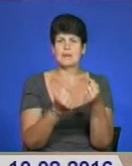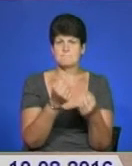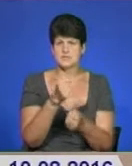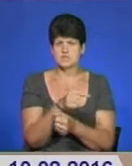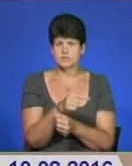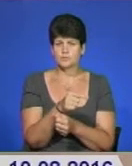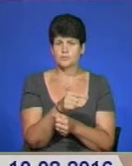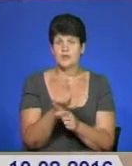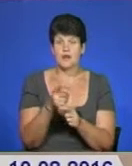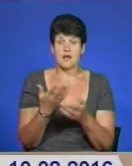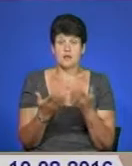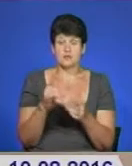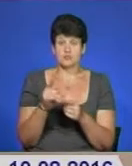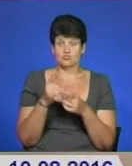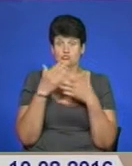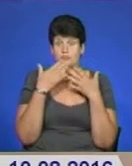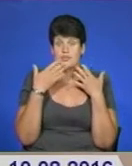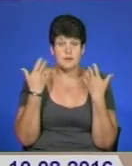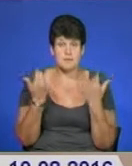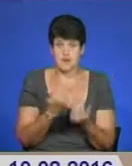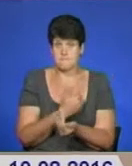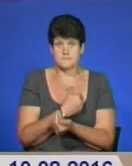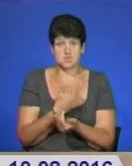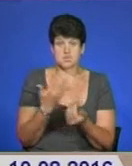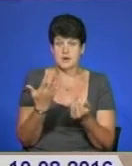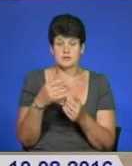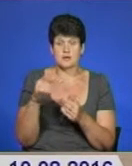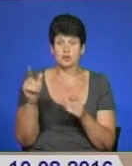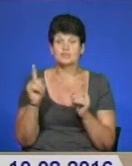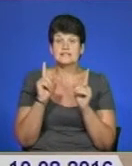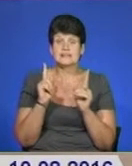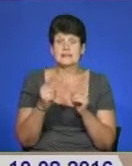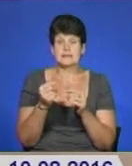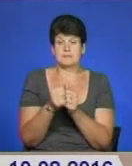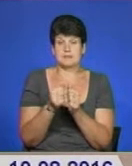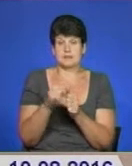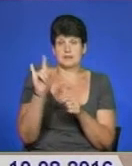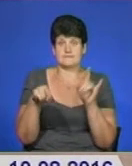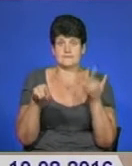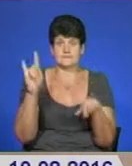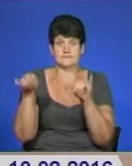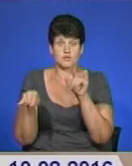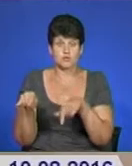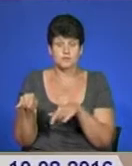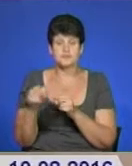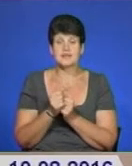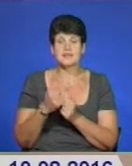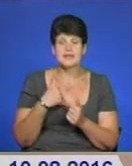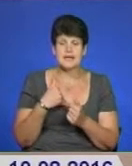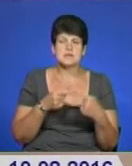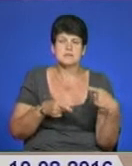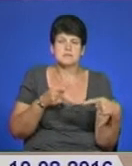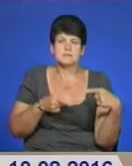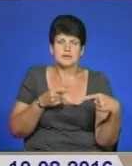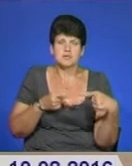чомусь не мають бажання люди тільки по під вікнах. І я сперечатися